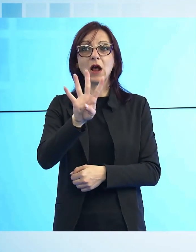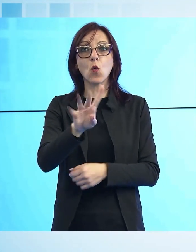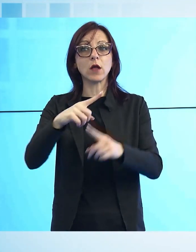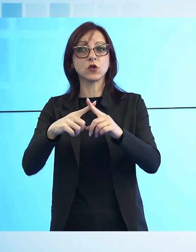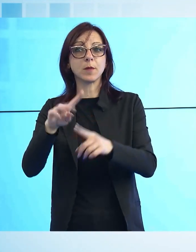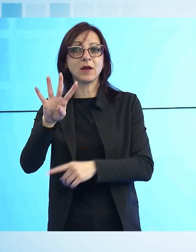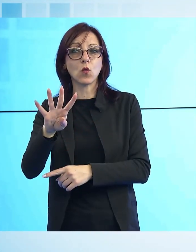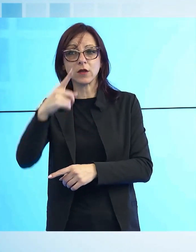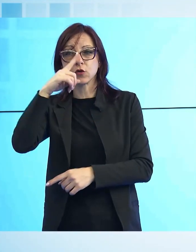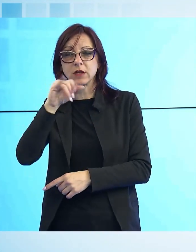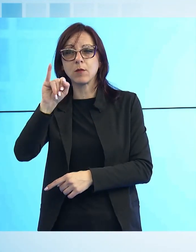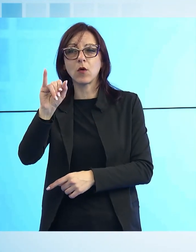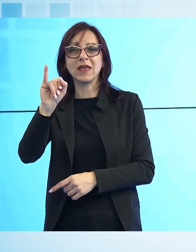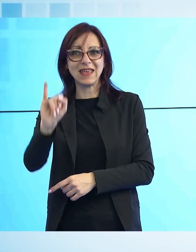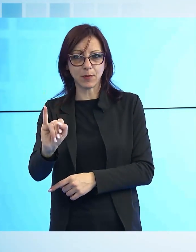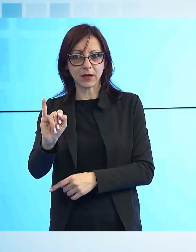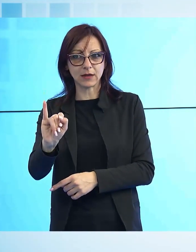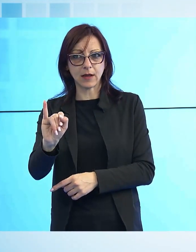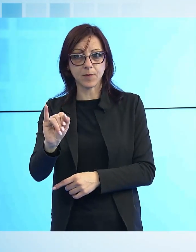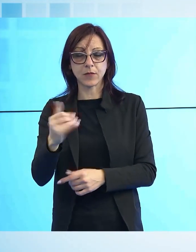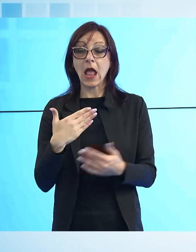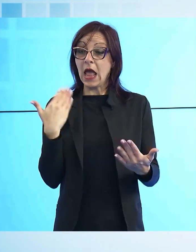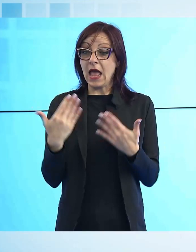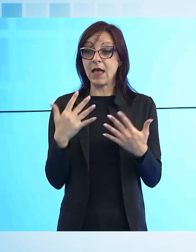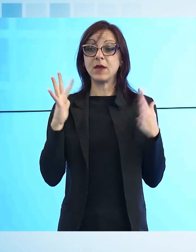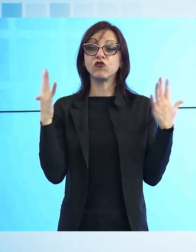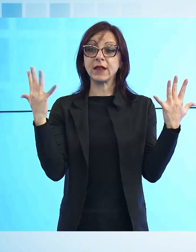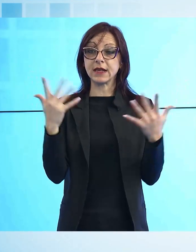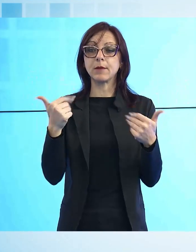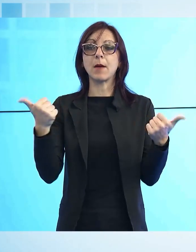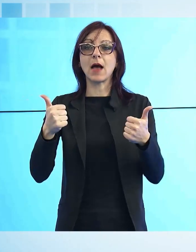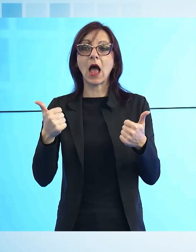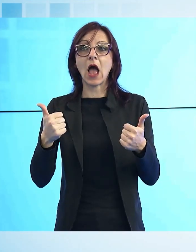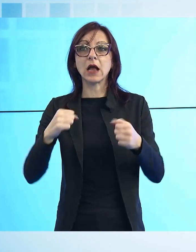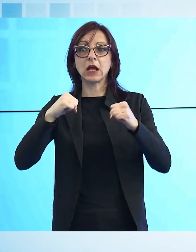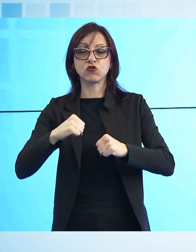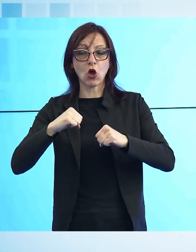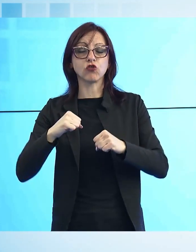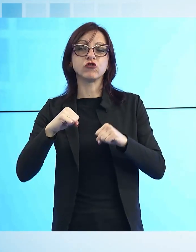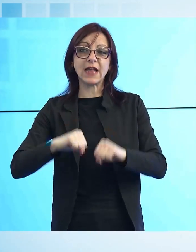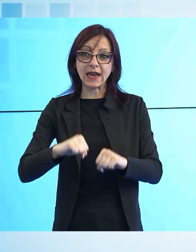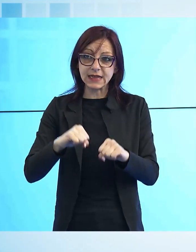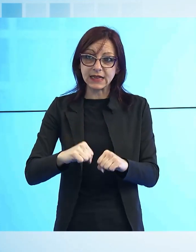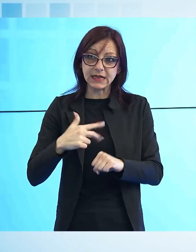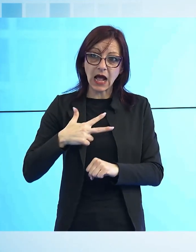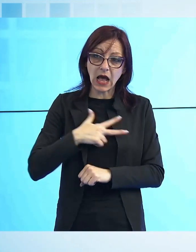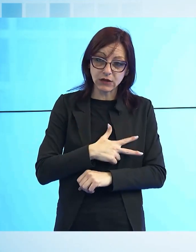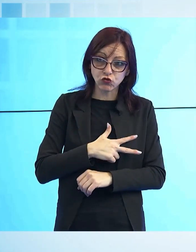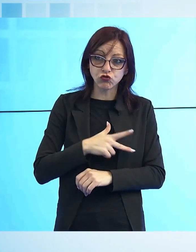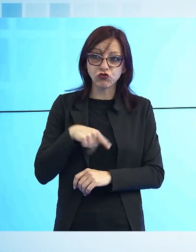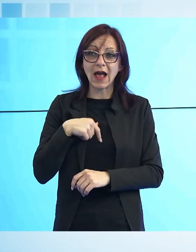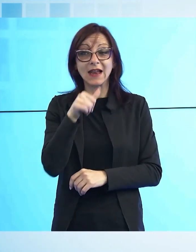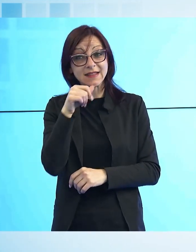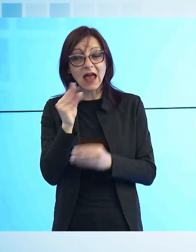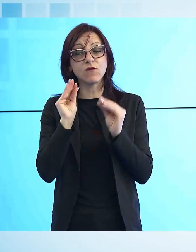sulla base delle più recenti esperienze di emergenza climatica e sociosanitaria saranno particolarmente utili proprio per la particolare